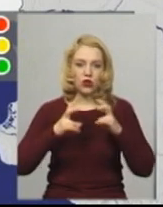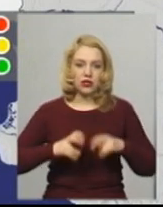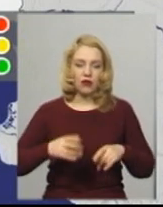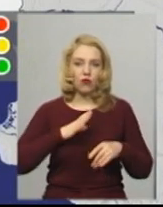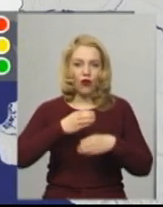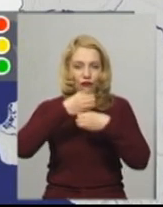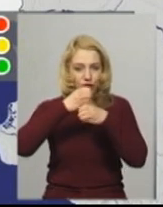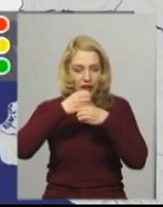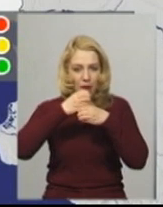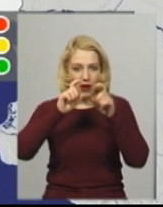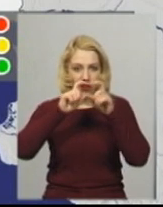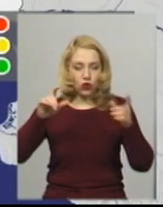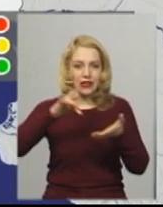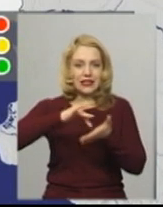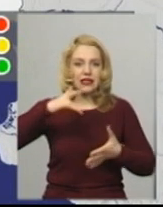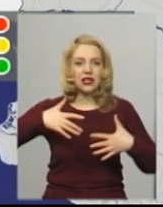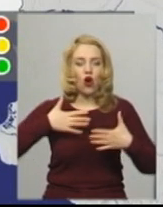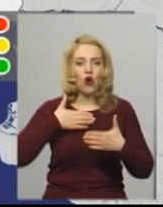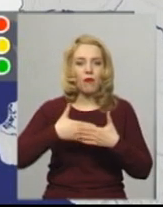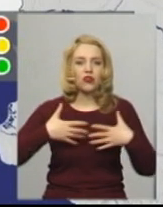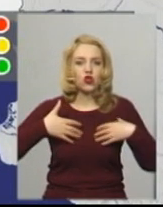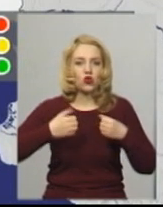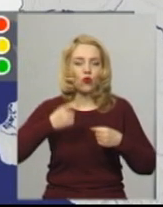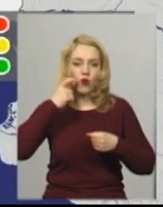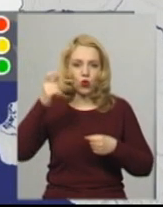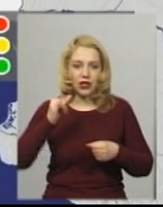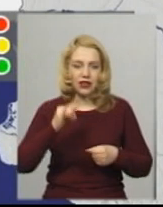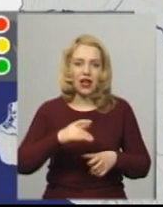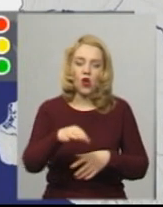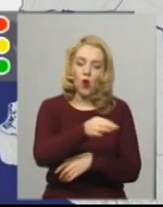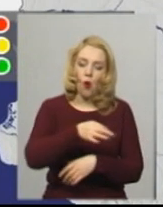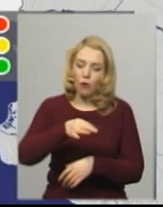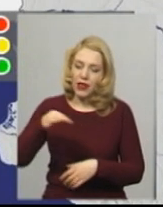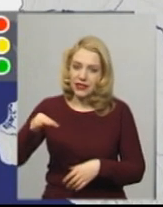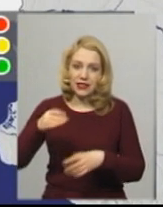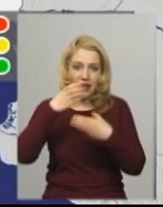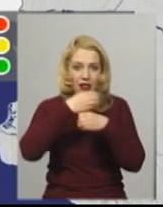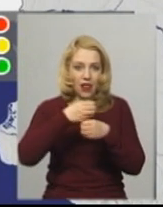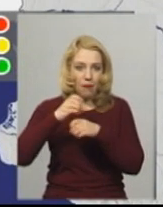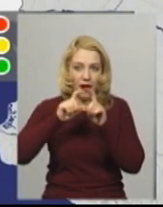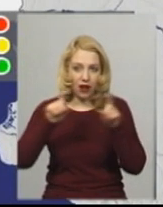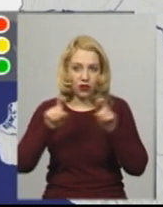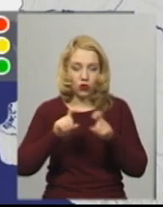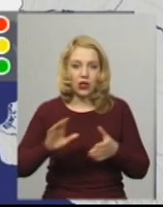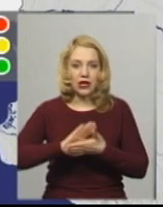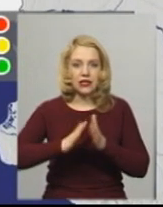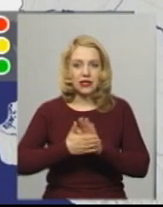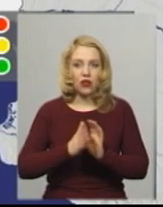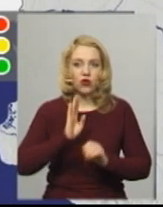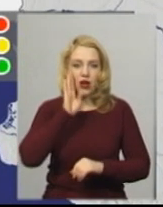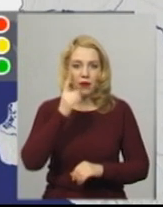-лабораторією Центру громадського здоров'я України, а також обласними лабораторіями. Станом на ранок 1 квітня 2020